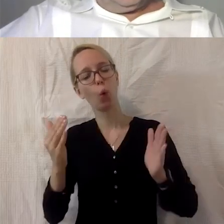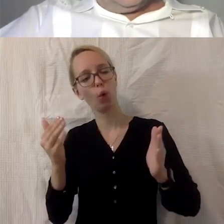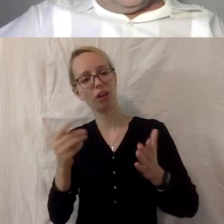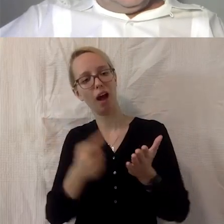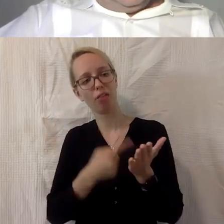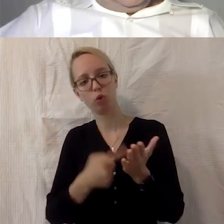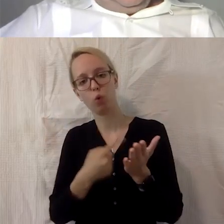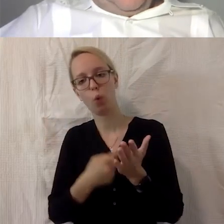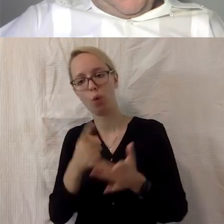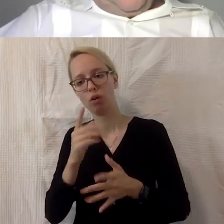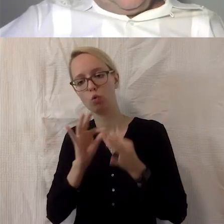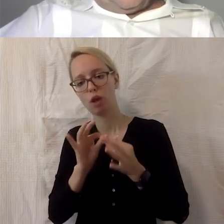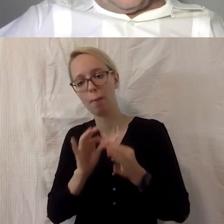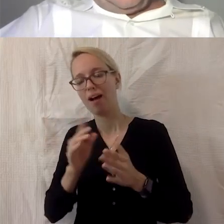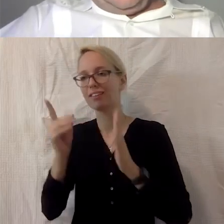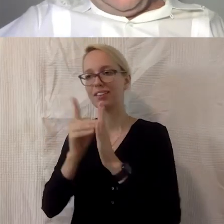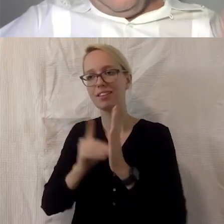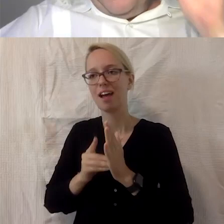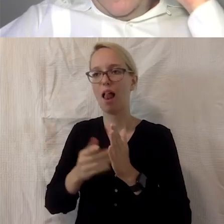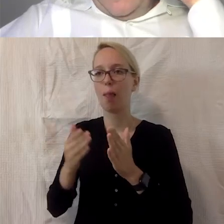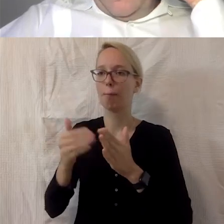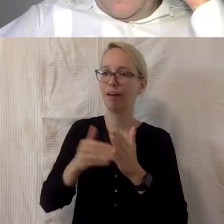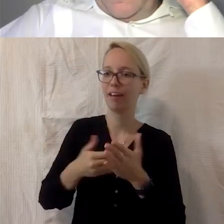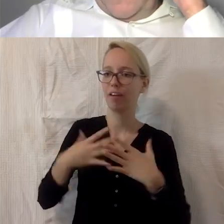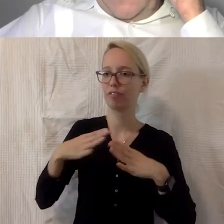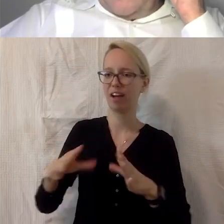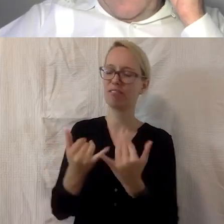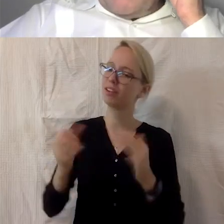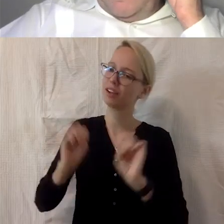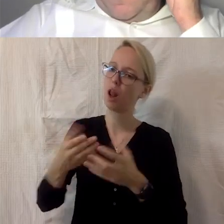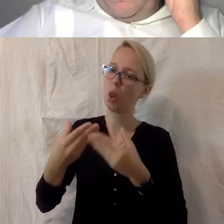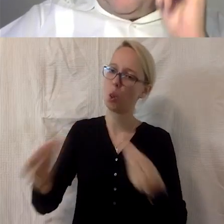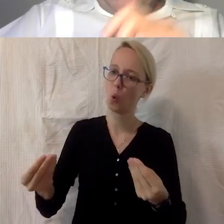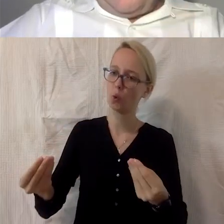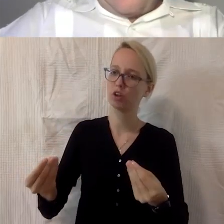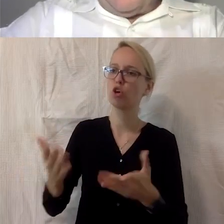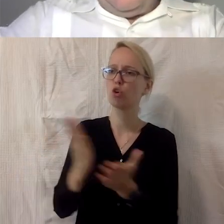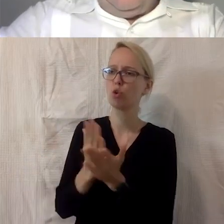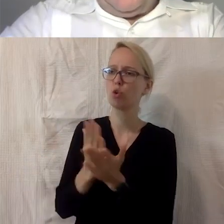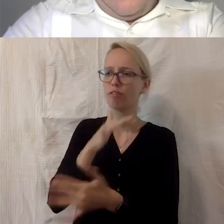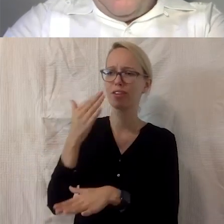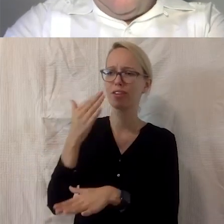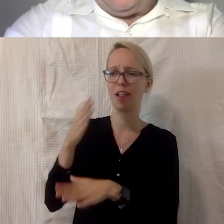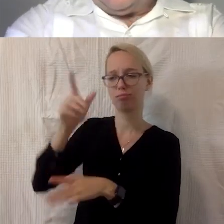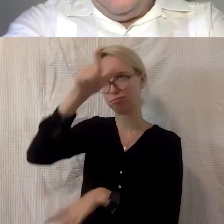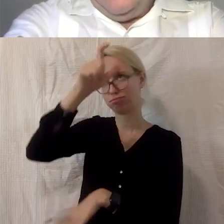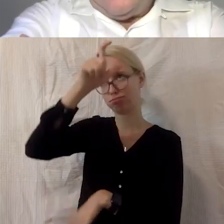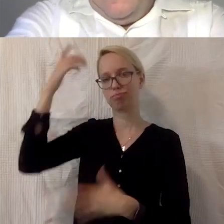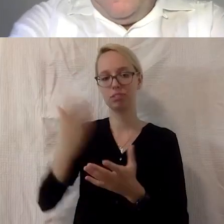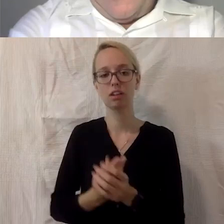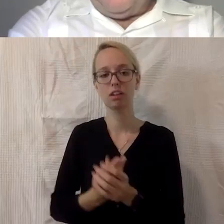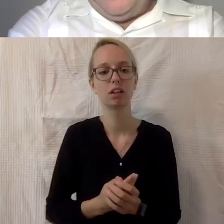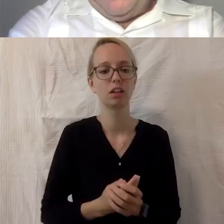bei der digitalen Barrierefreiheit und wie muss man die lösen? Da hast du ja viele Expertise. Also, ist